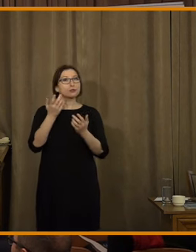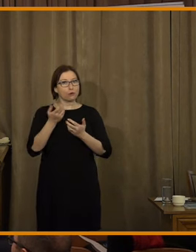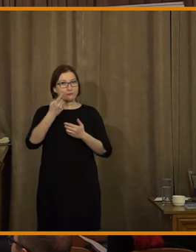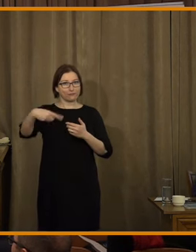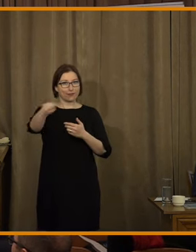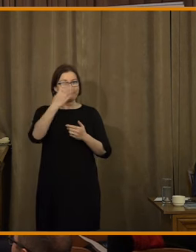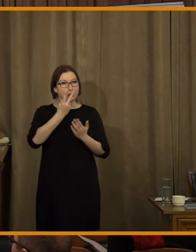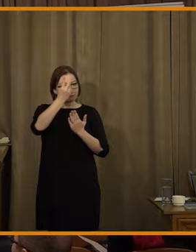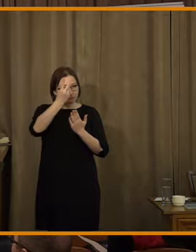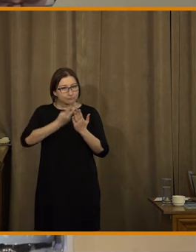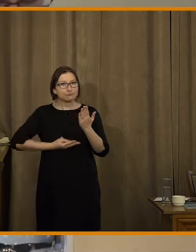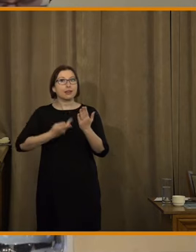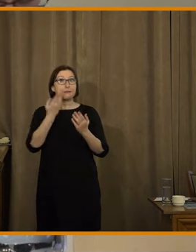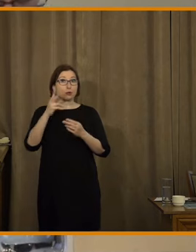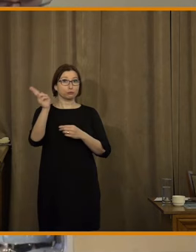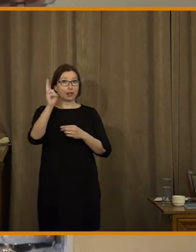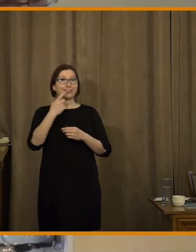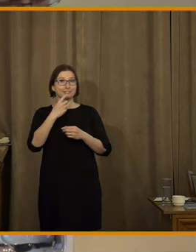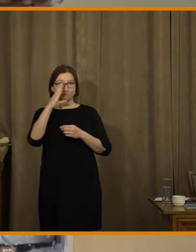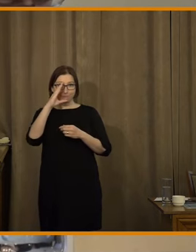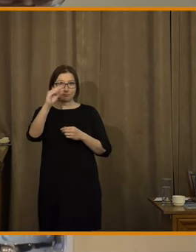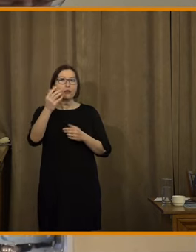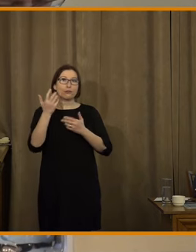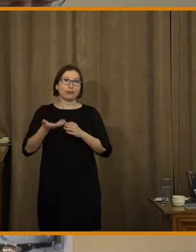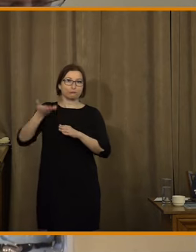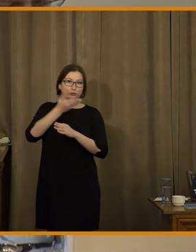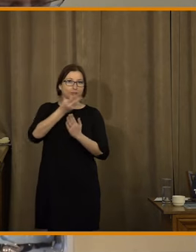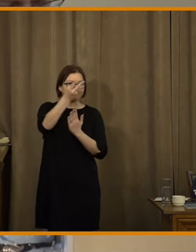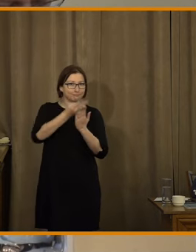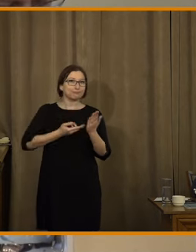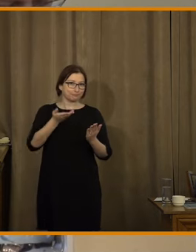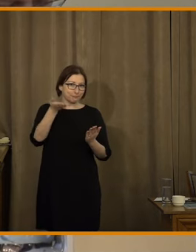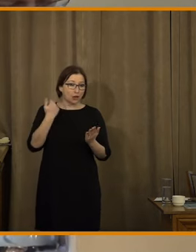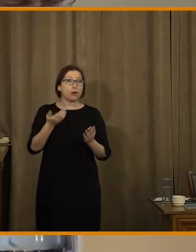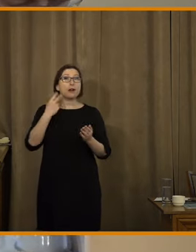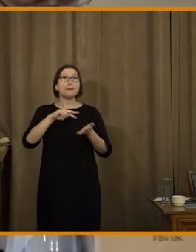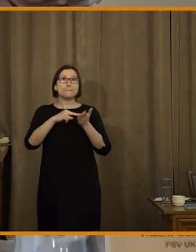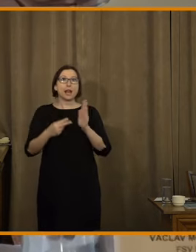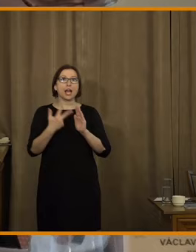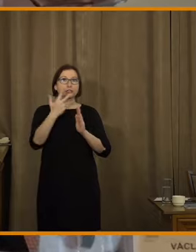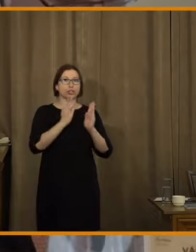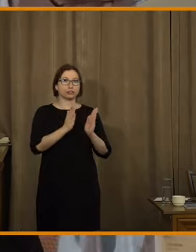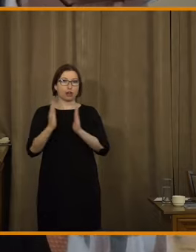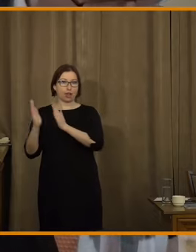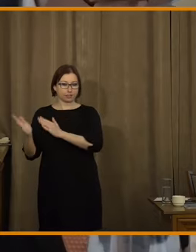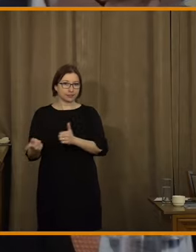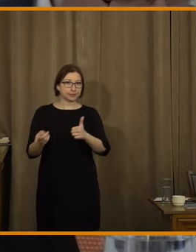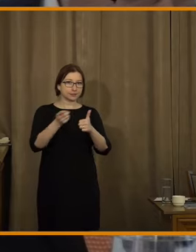podívali, když jste se k nám hlásili. Nicméně máme naplánovány tři panely.